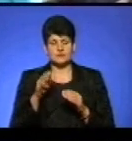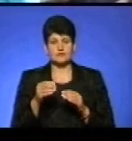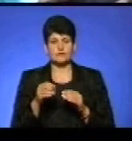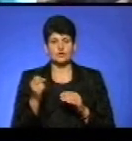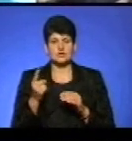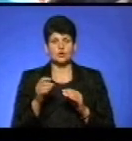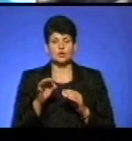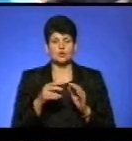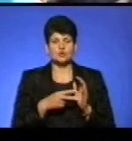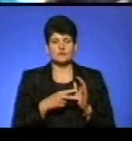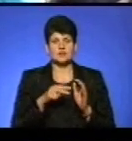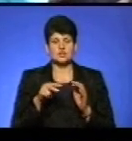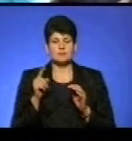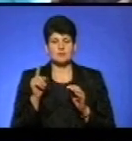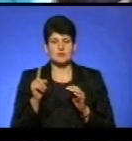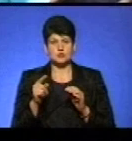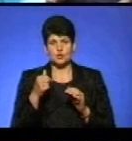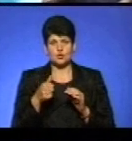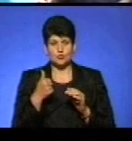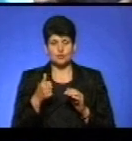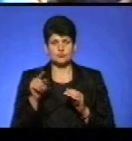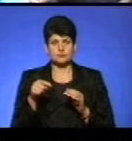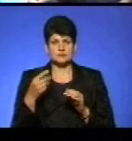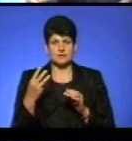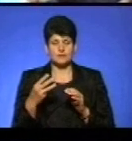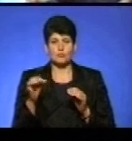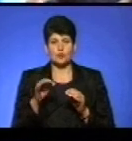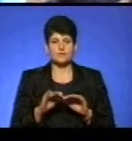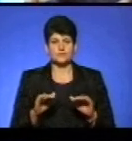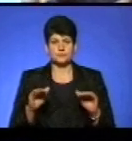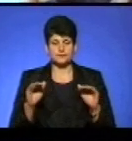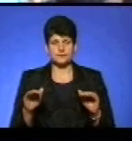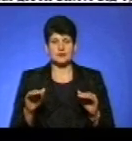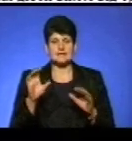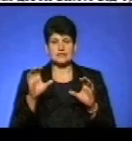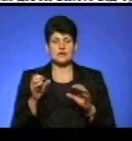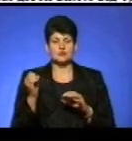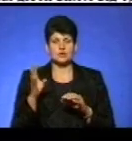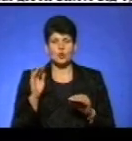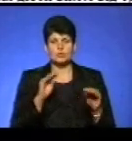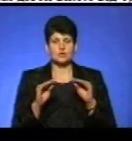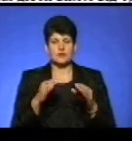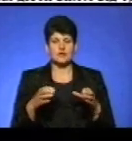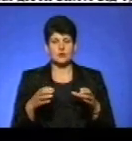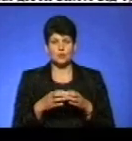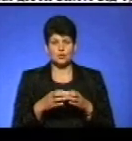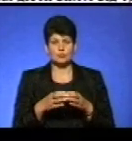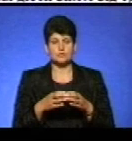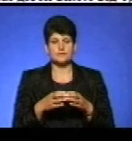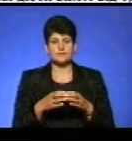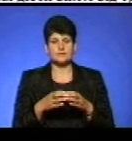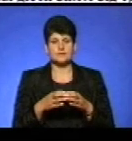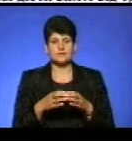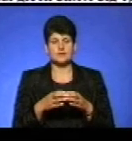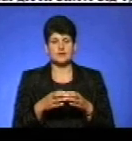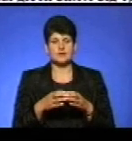.2001 року, номер 26-3, про дошкільну освіту, стаття 14, комплектування груп закладу дошкільної освіти. Я